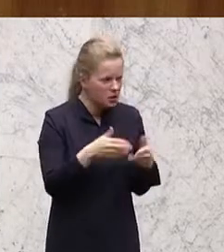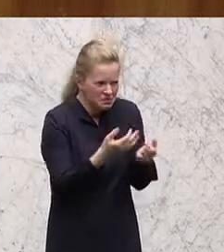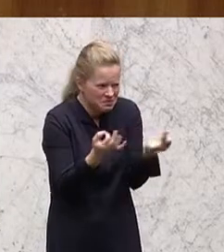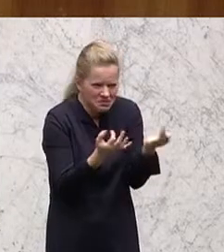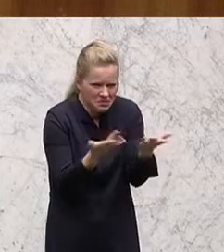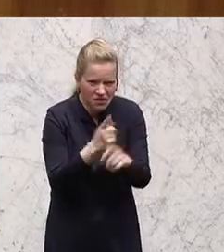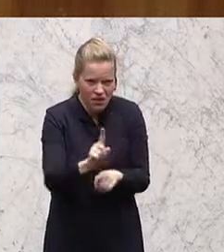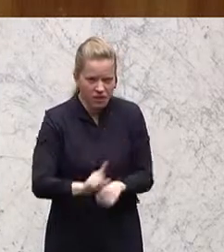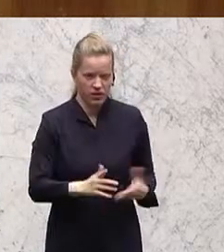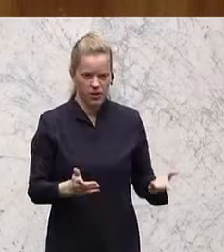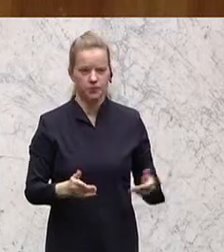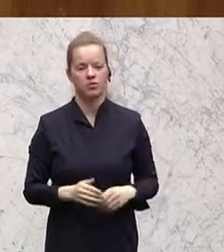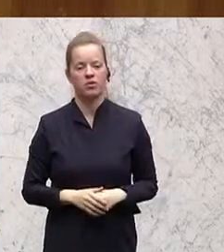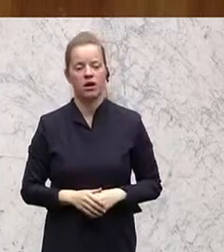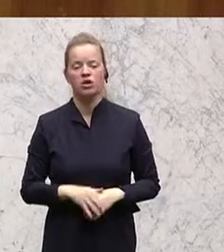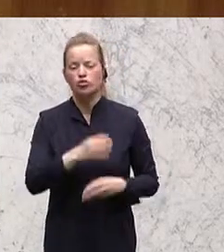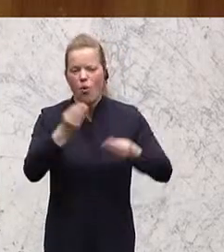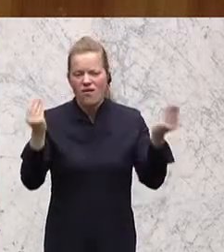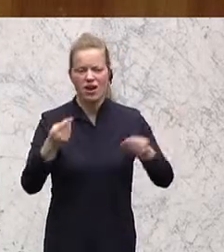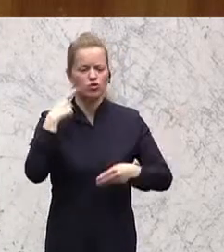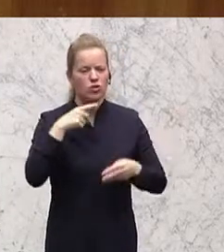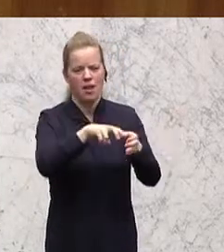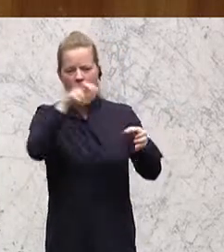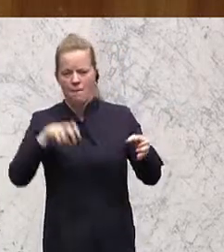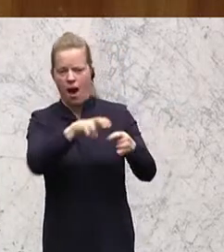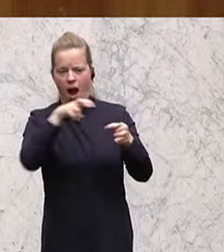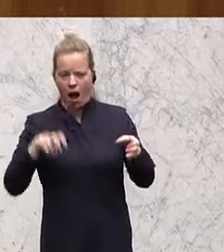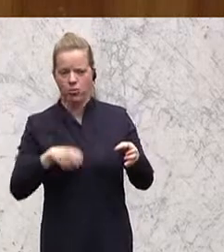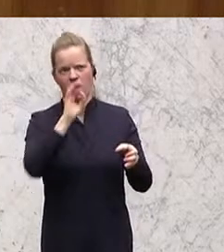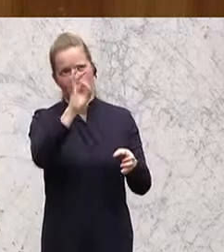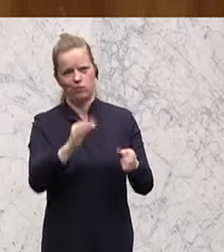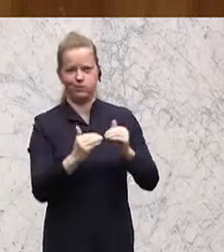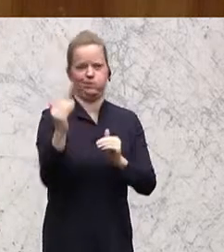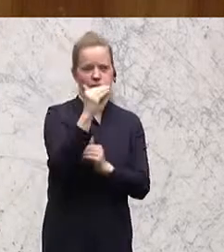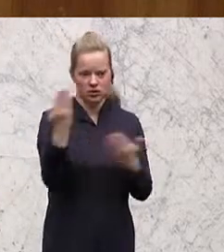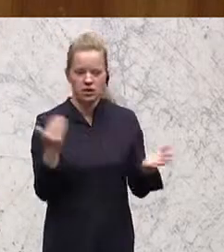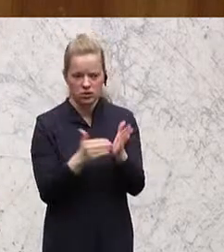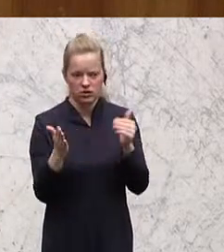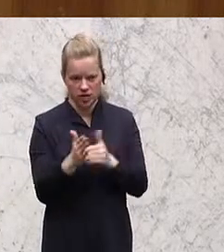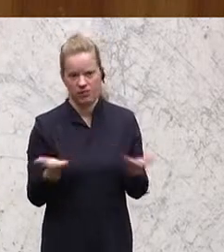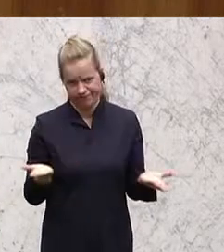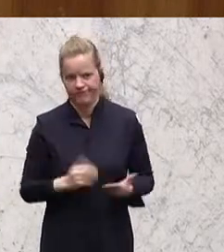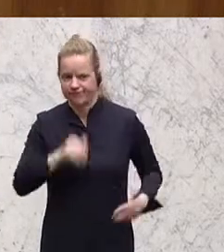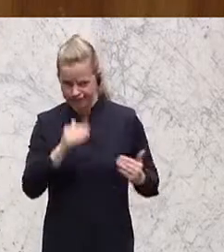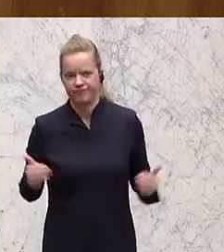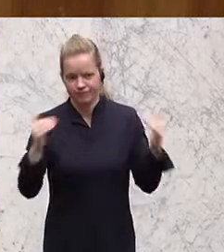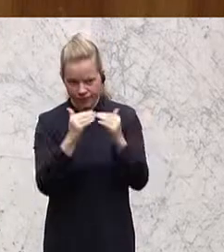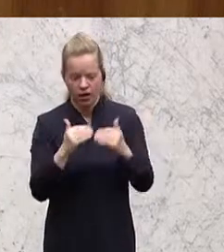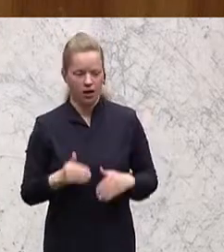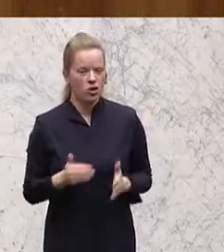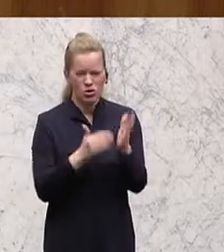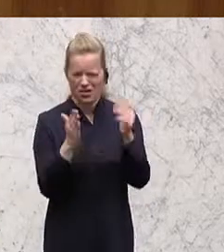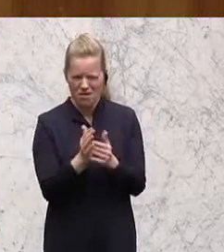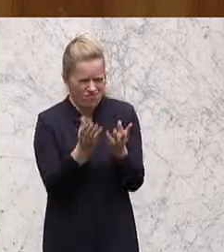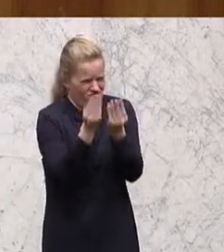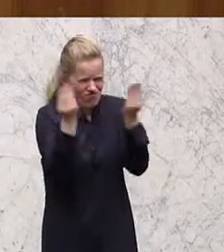ist ja auch eine Ungerechtigkeit des derzeitigen Systems. Die Chance, dass jemand aus einem System rausfällt, das vollkommen überlastet ist, ist